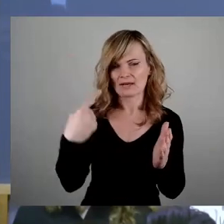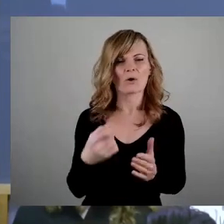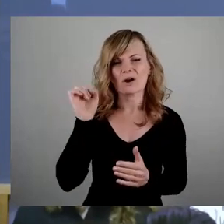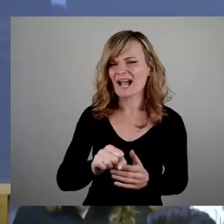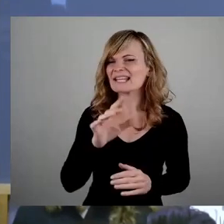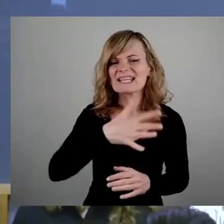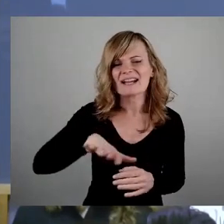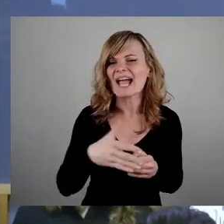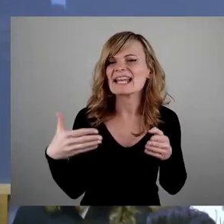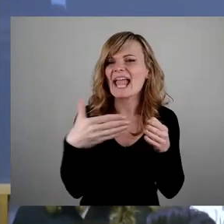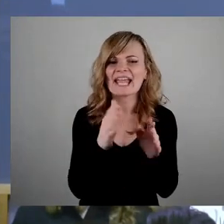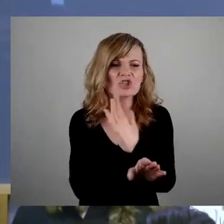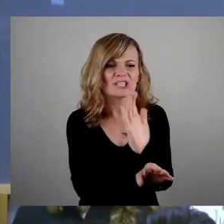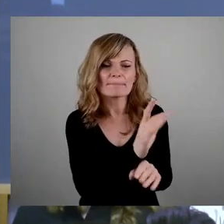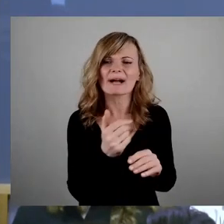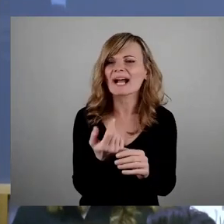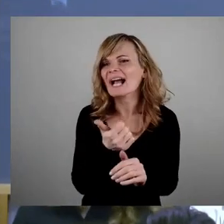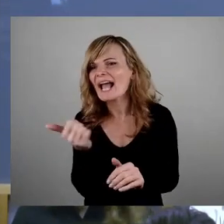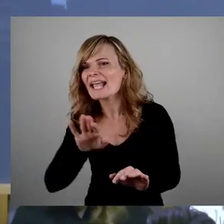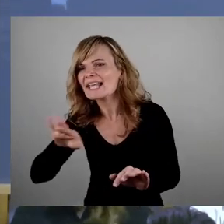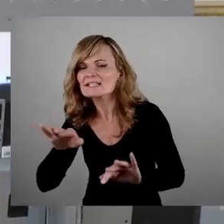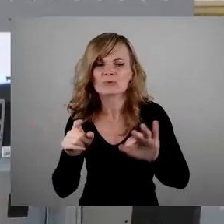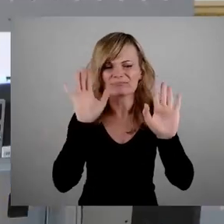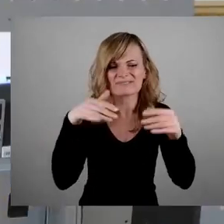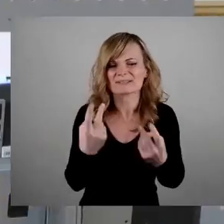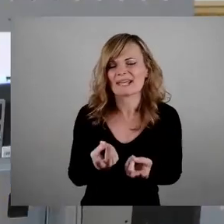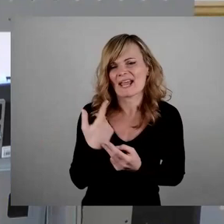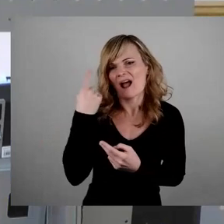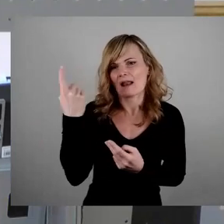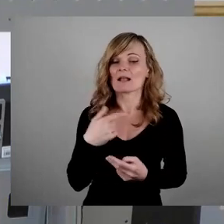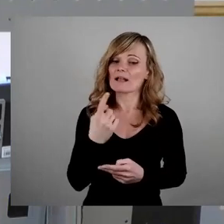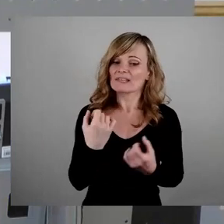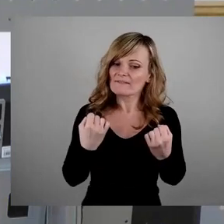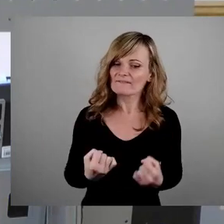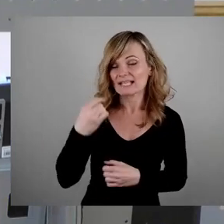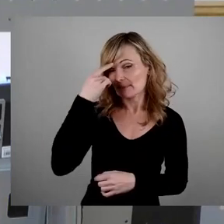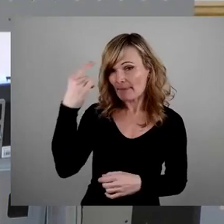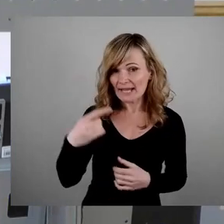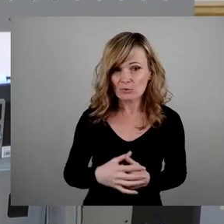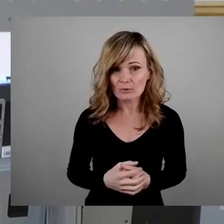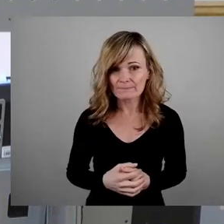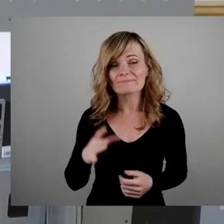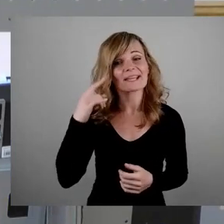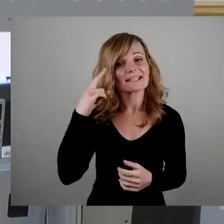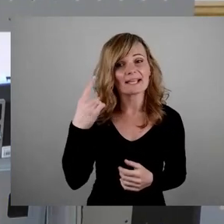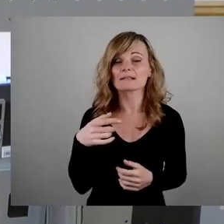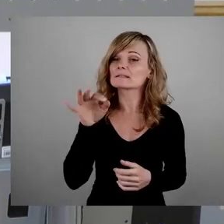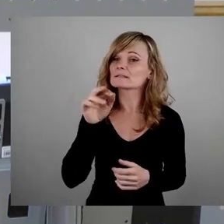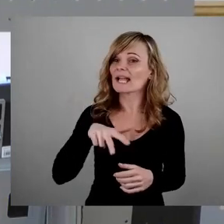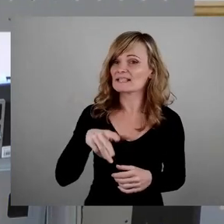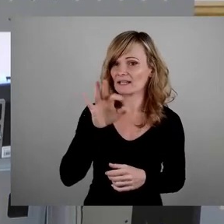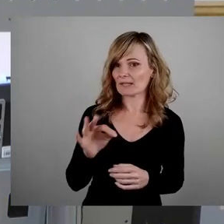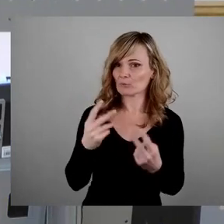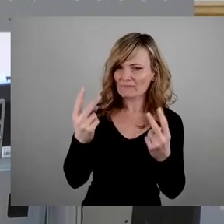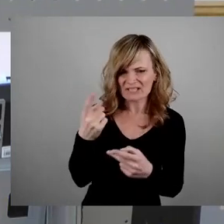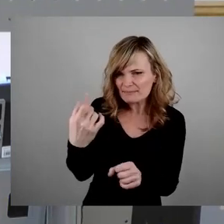rücken, wie Sie wollen. Das sage ich Ihnen wirklich deutlich. Wir haben eine feste Meinung. Das Gedenken zum 13. Februar ist wichtig. Sie können da